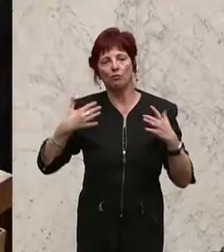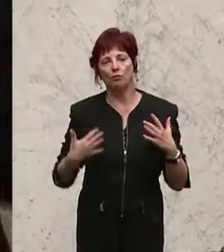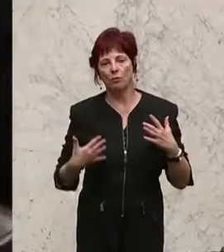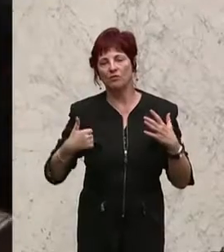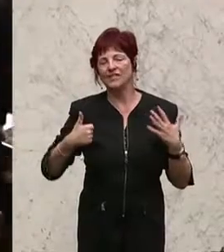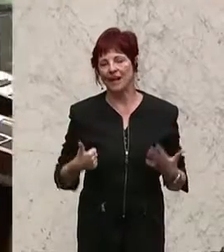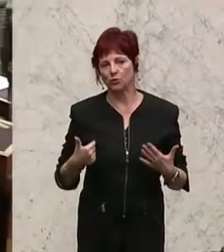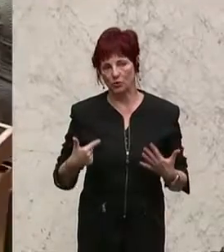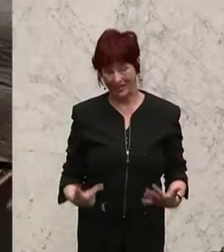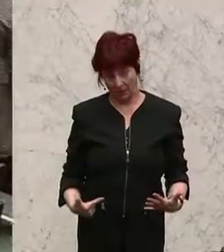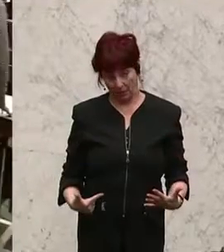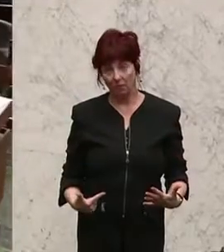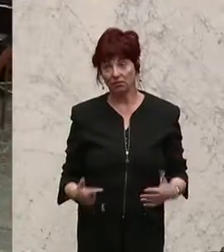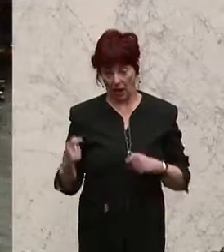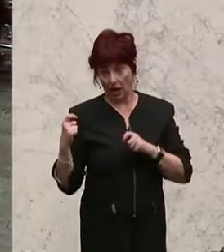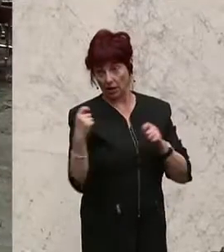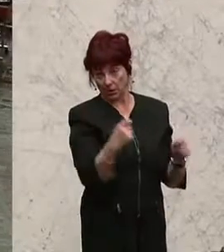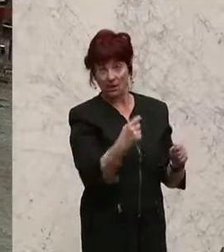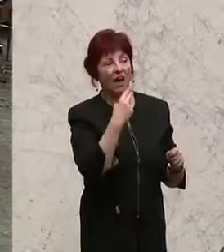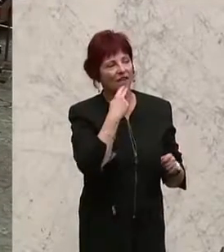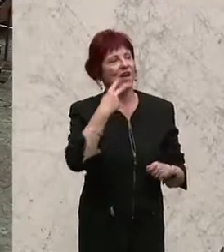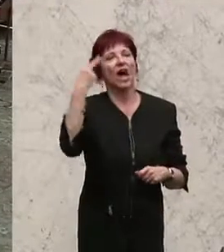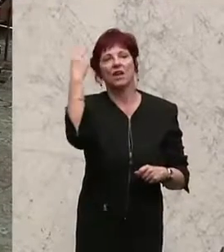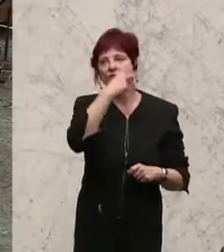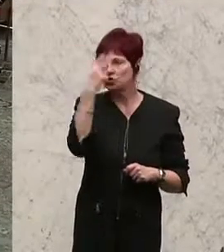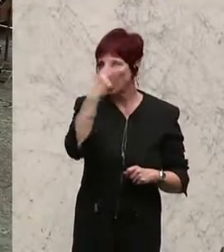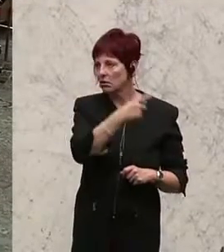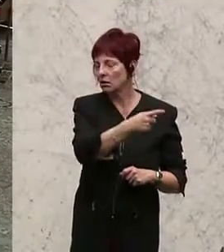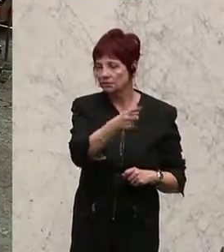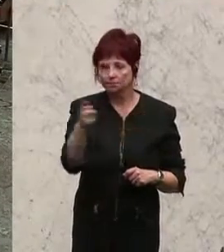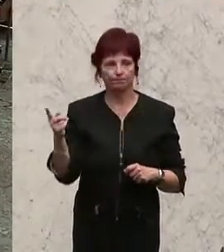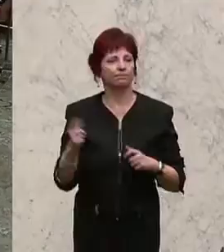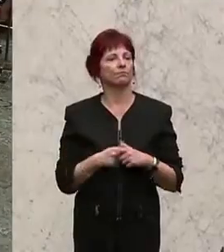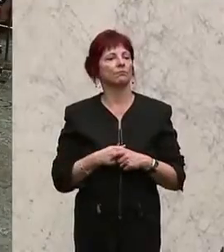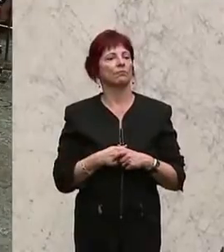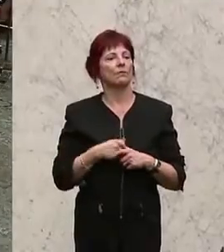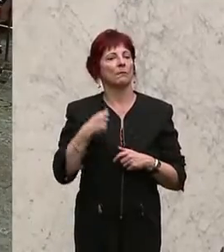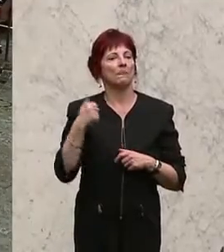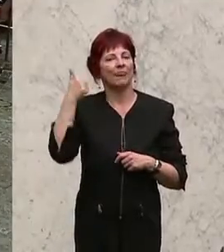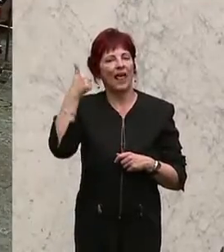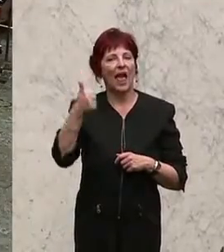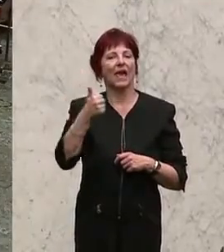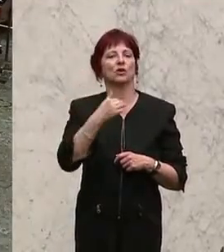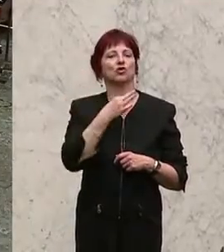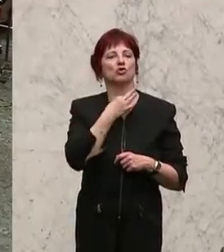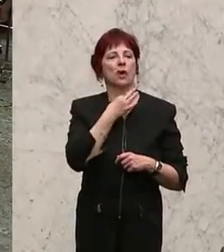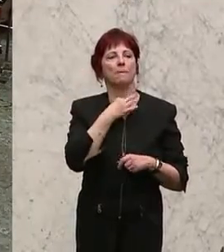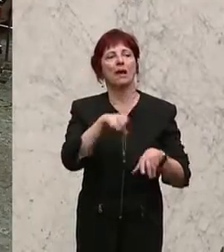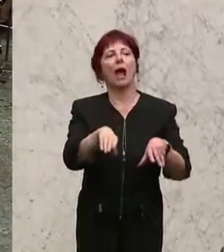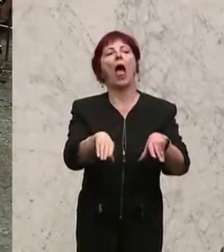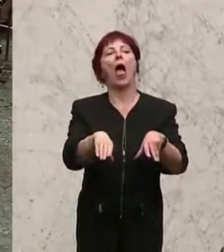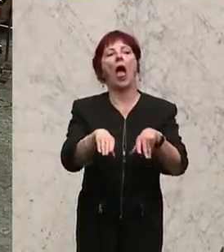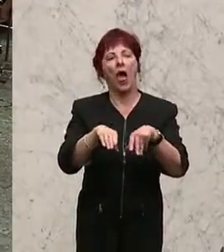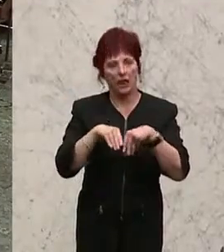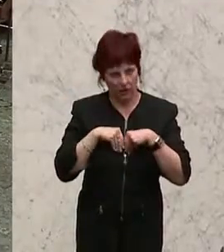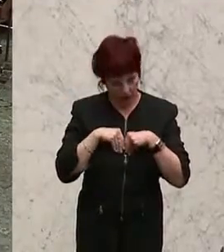eingebracht. Wer tritt hierfür ein? Das ist einstimmig